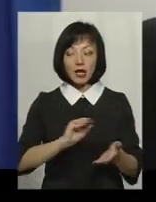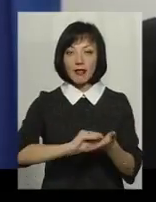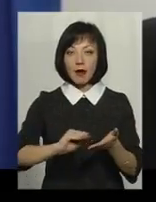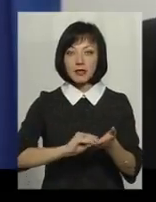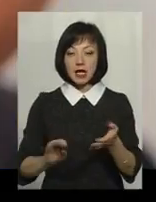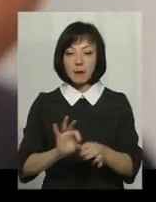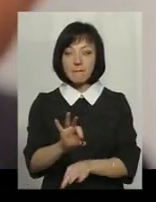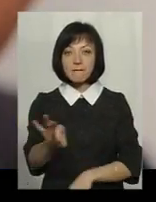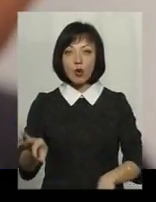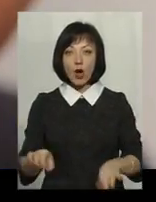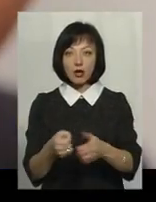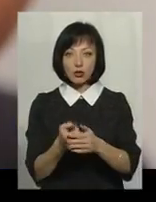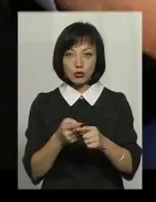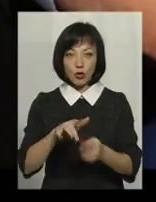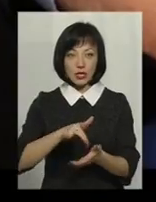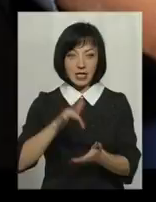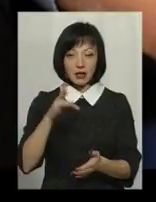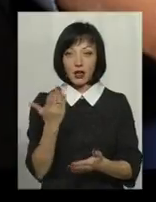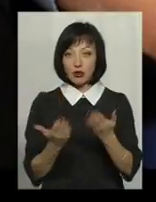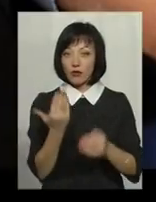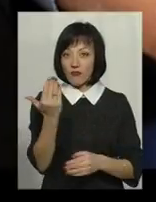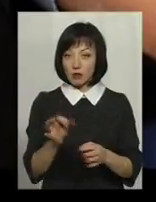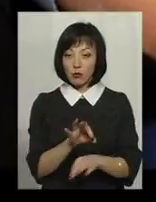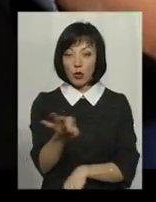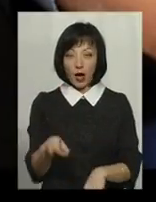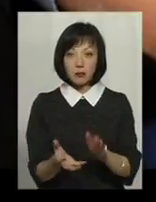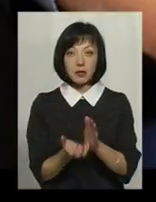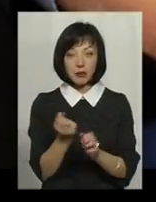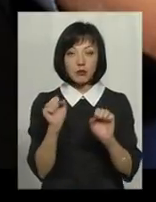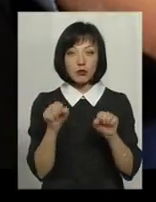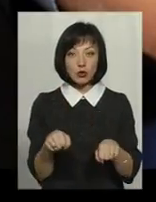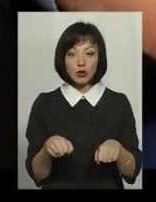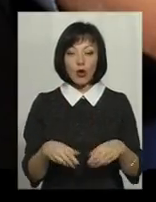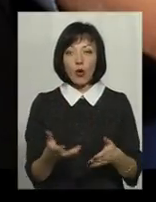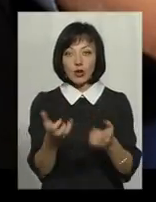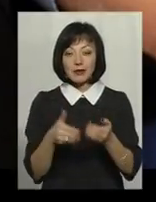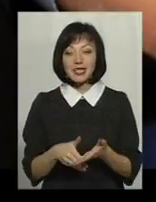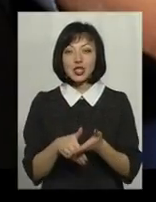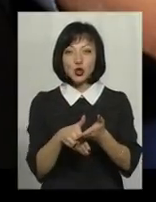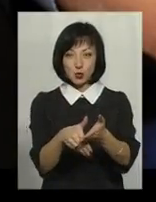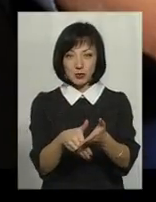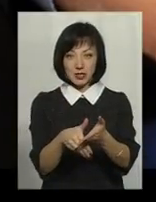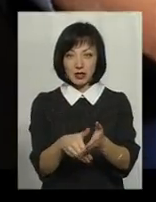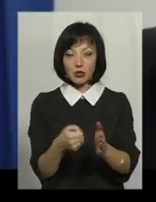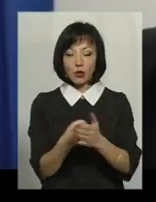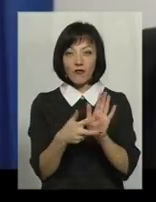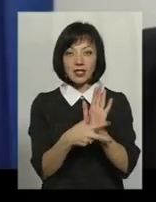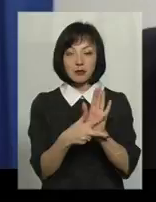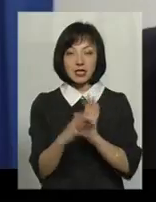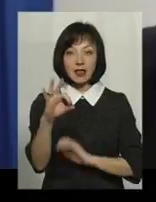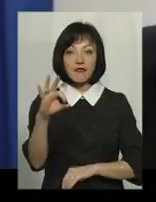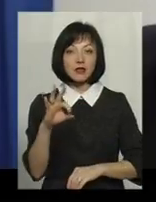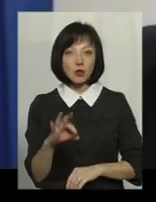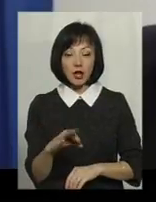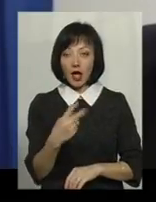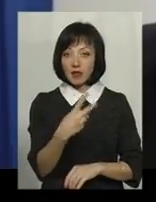проєкт до цього центру. Якщо ваш проєкт підтримують, він може отримати субсидію обсягом до 80% від його вартості.